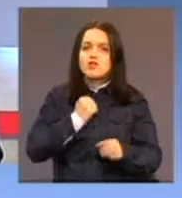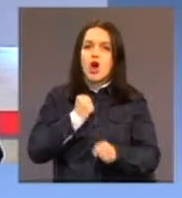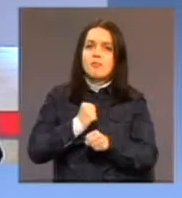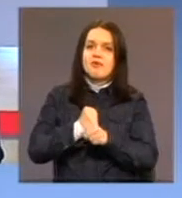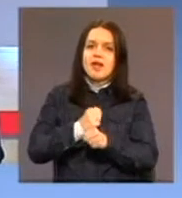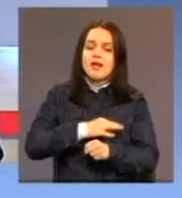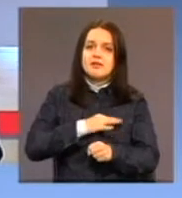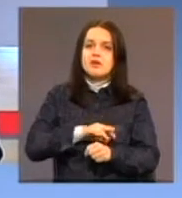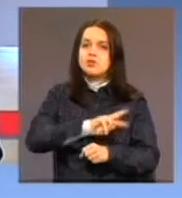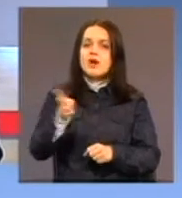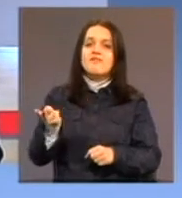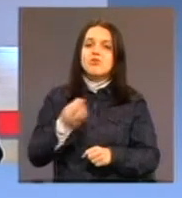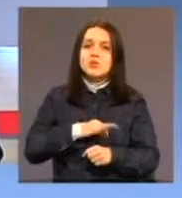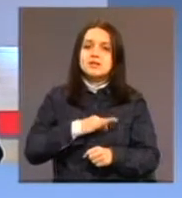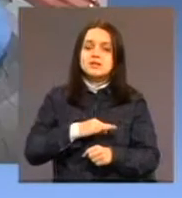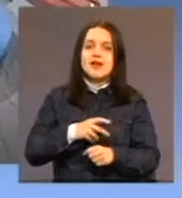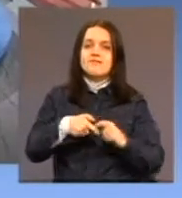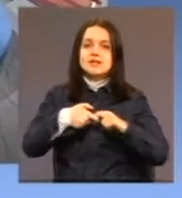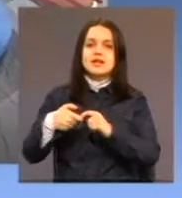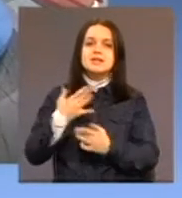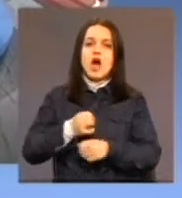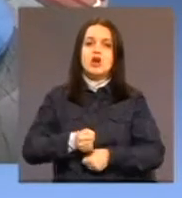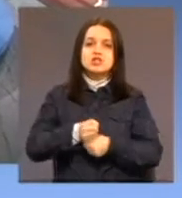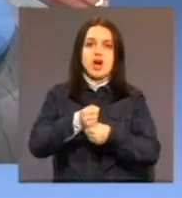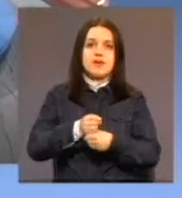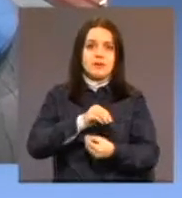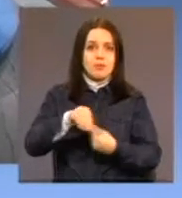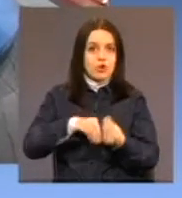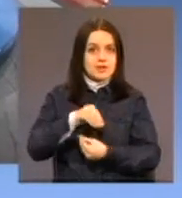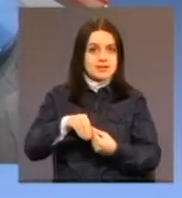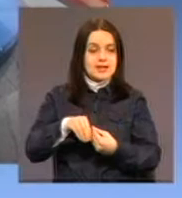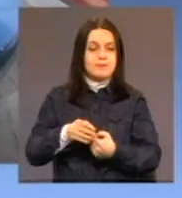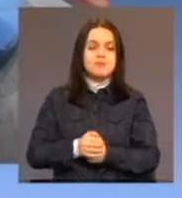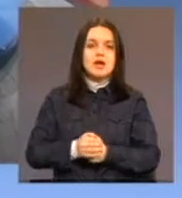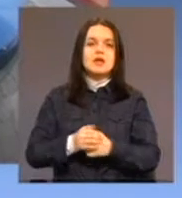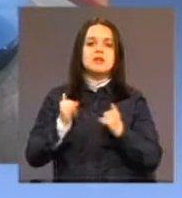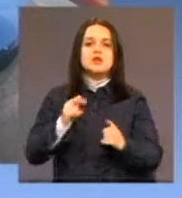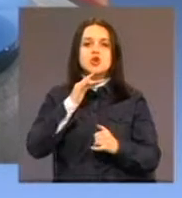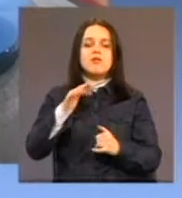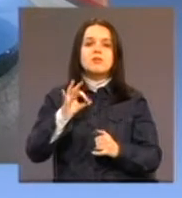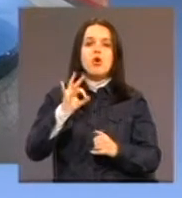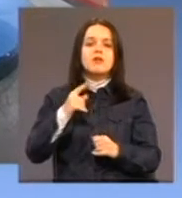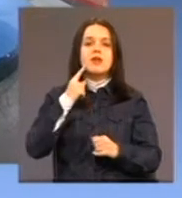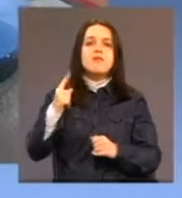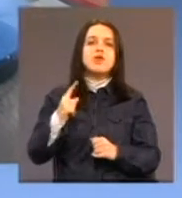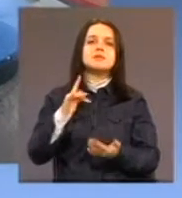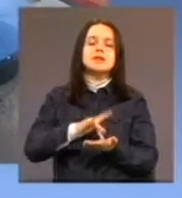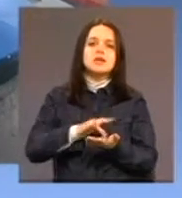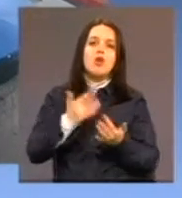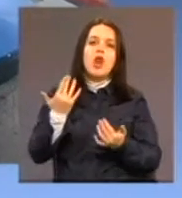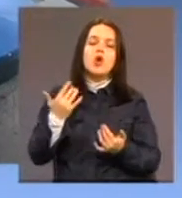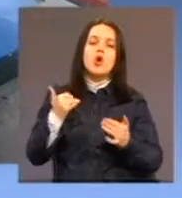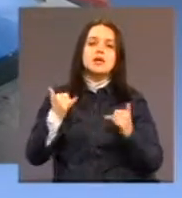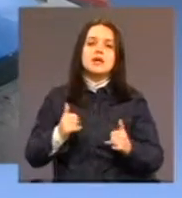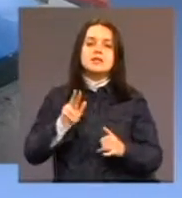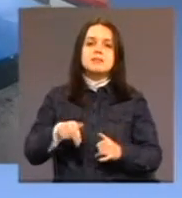funkcije vezane za održavanje porodice. Govorimo danas o dnevnom centru. Koliko on danas ima korisnika i koje